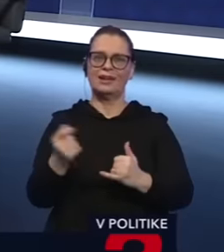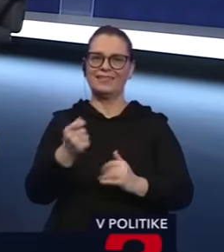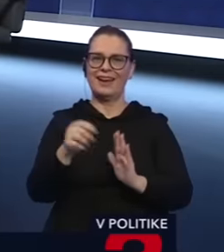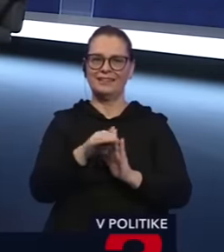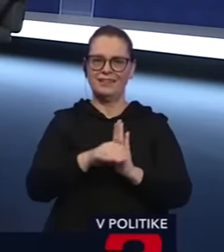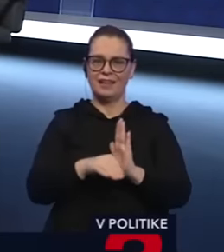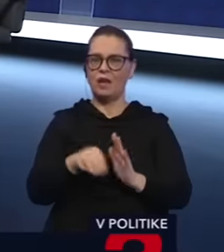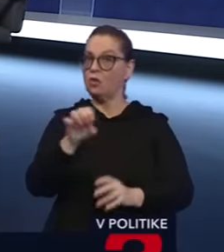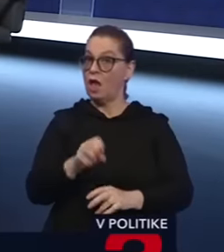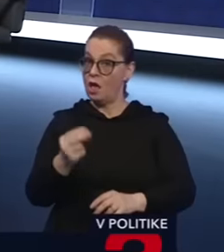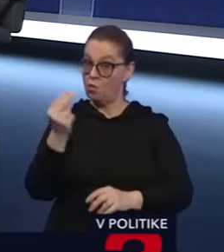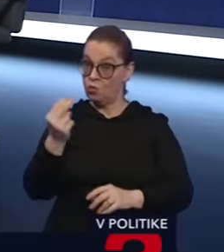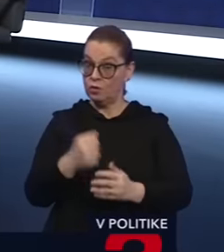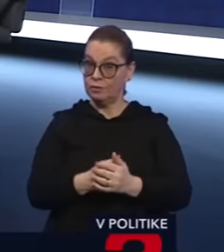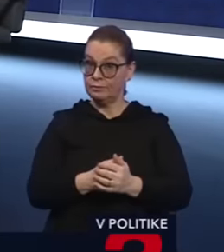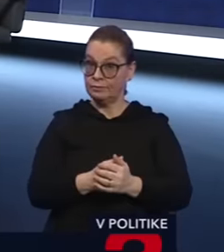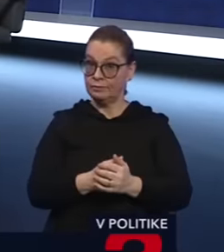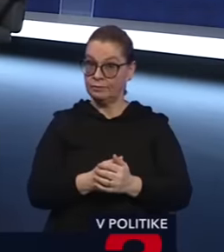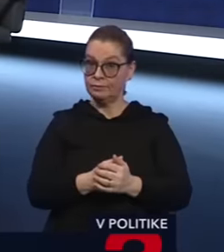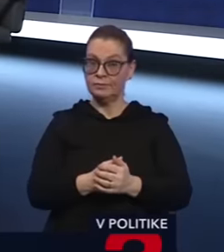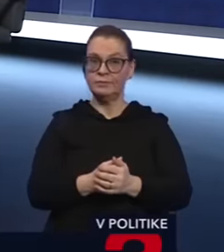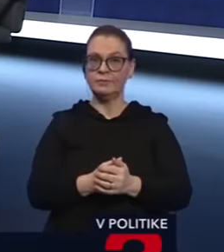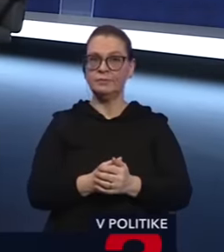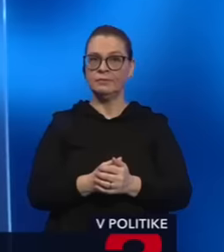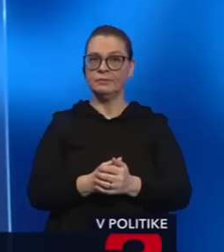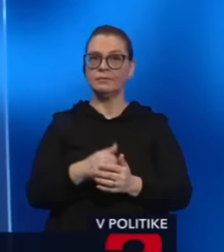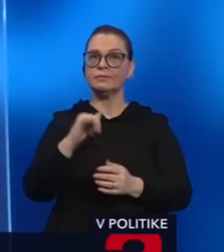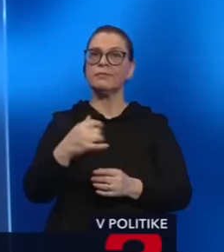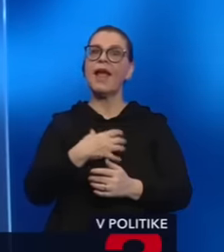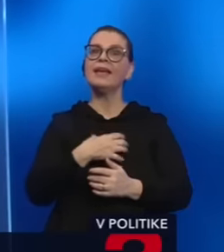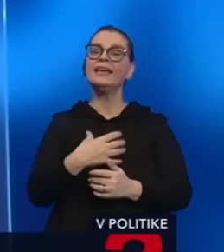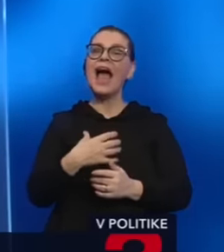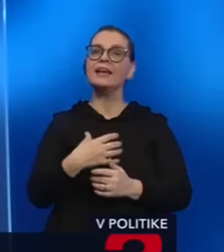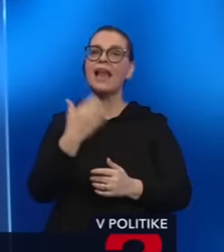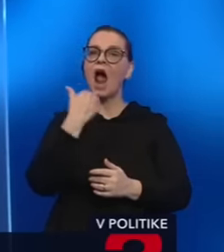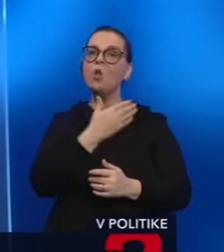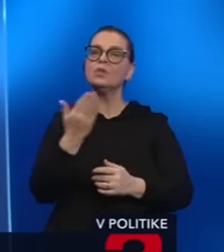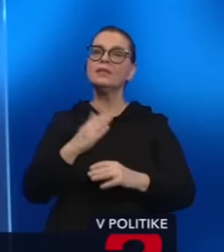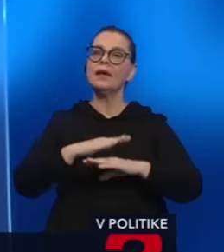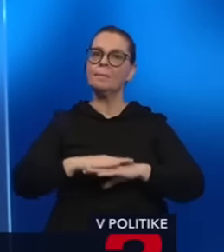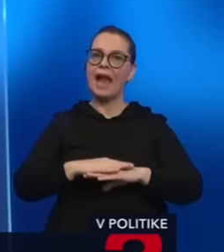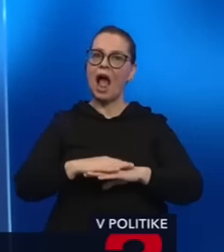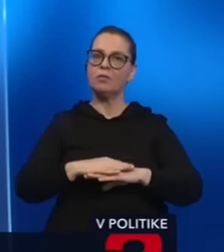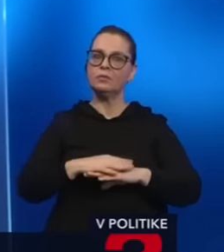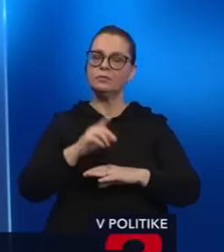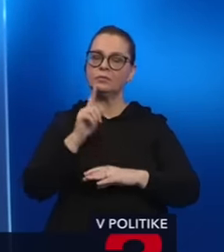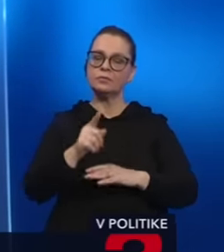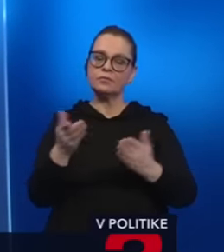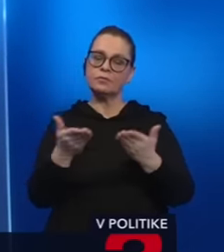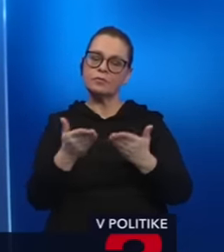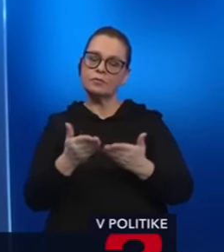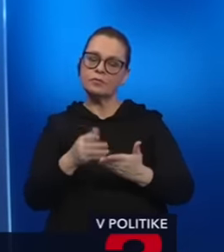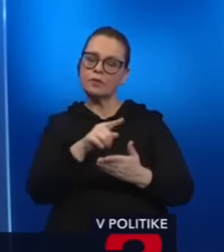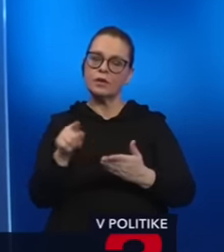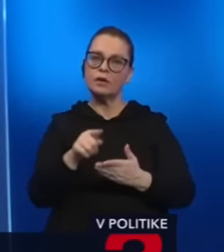Európska únia, a to tvrdí aj v podstate charta ľudských práv, má nejakú charakteristiku, skutko, ktoré musíte primárne chrániť. Na prvom meste